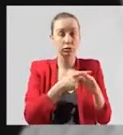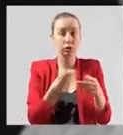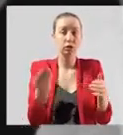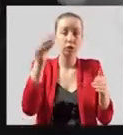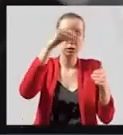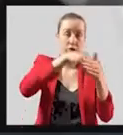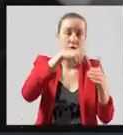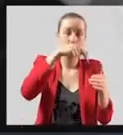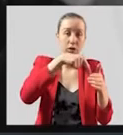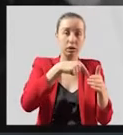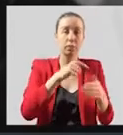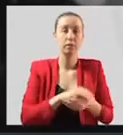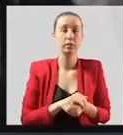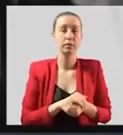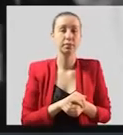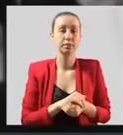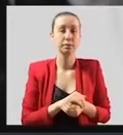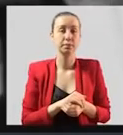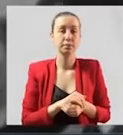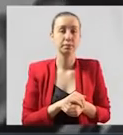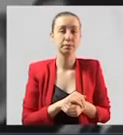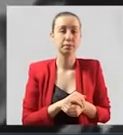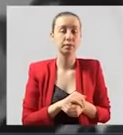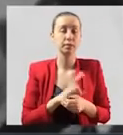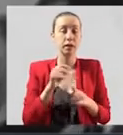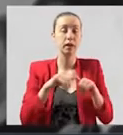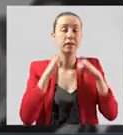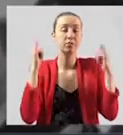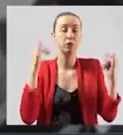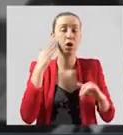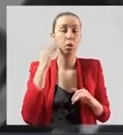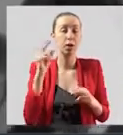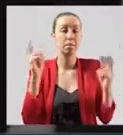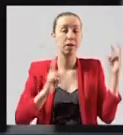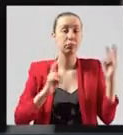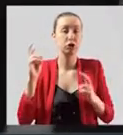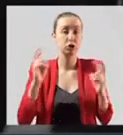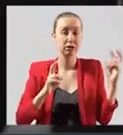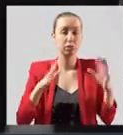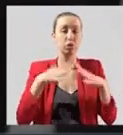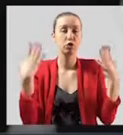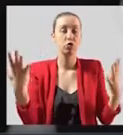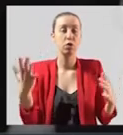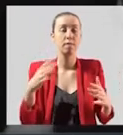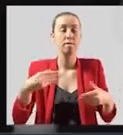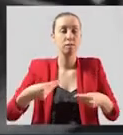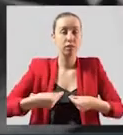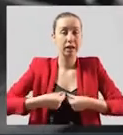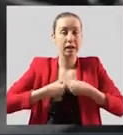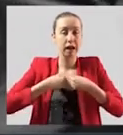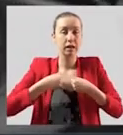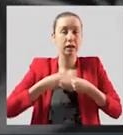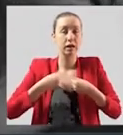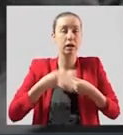и научной организации труда. На развитие легкой промышленности большое влияние оказывает